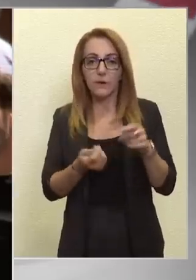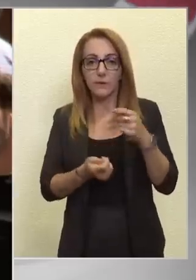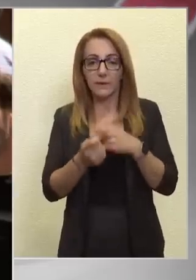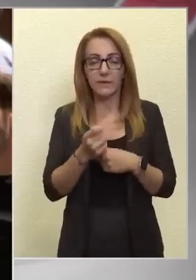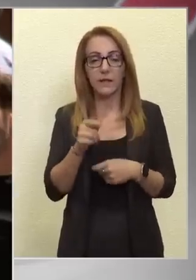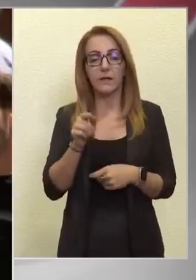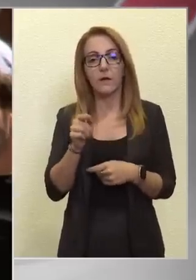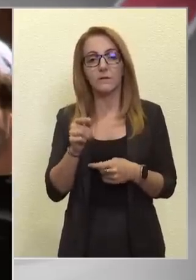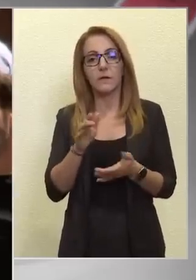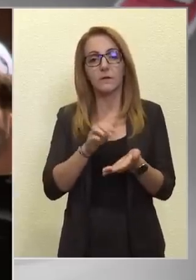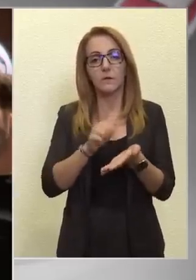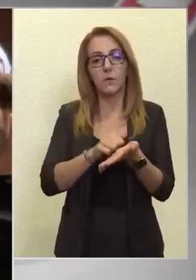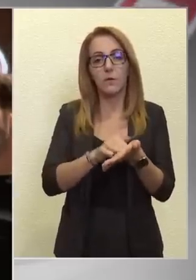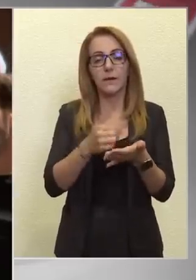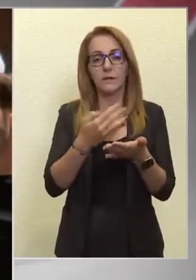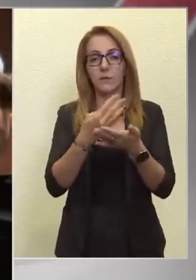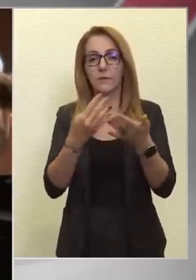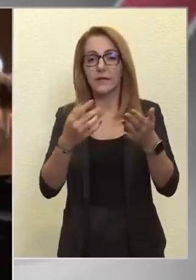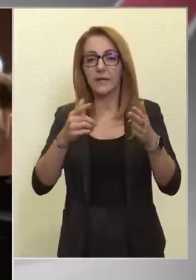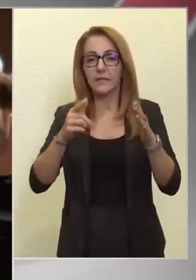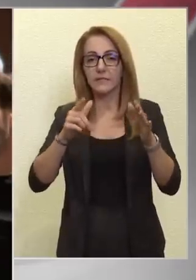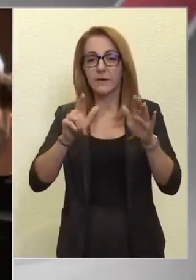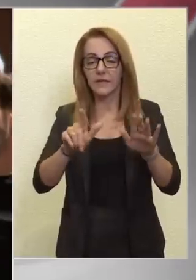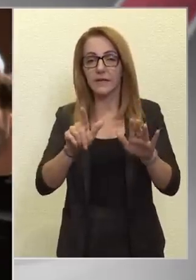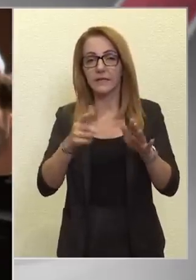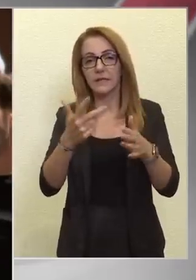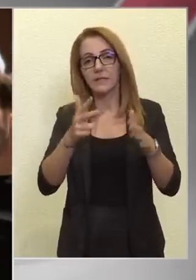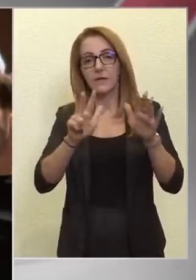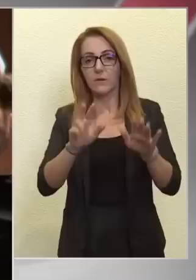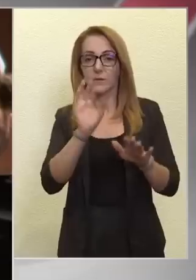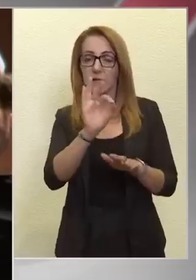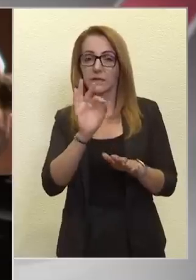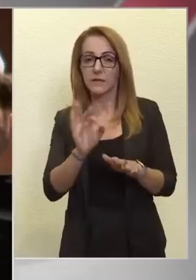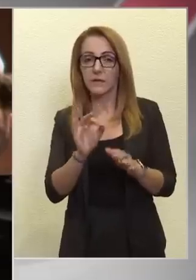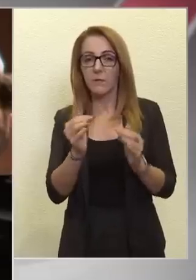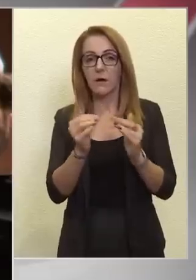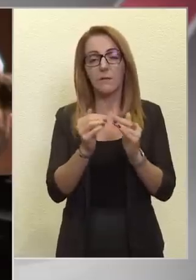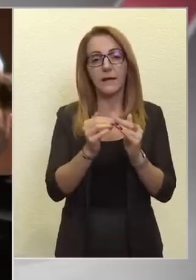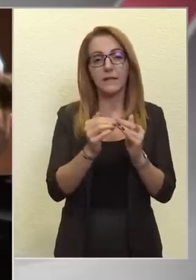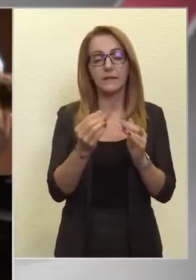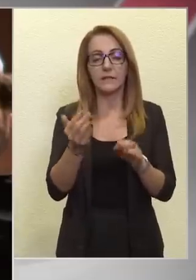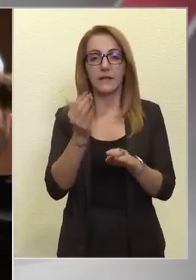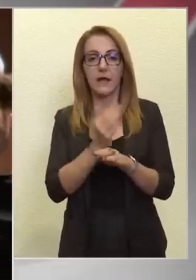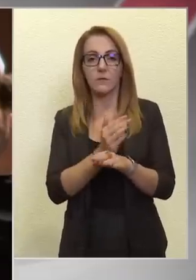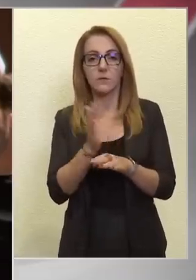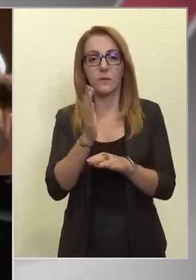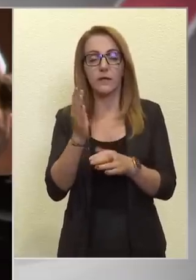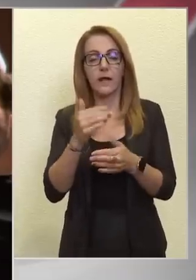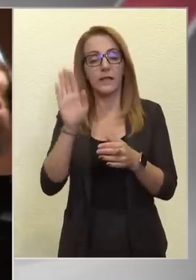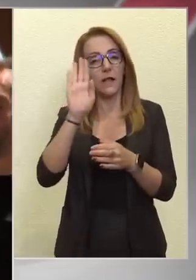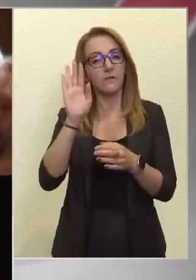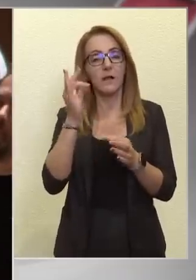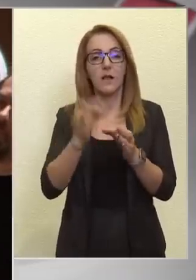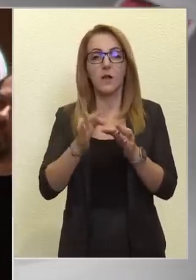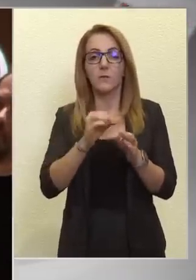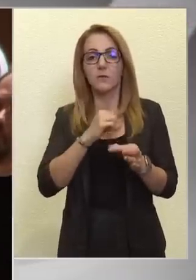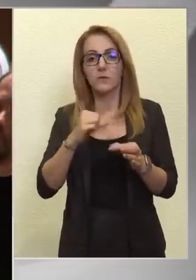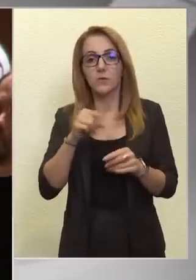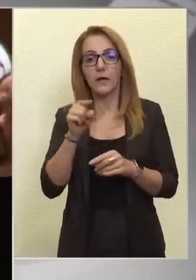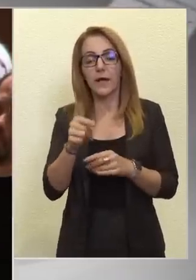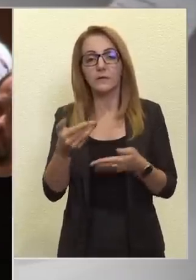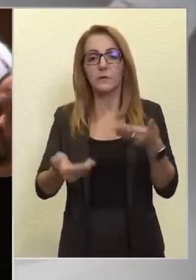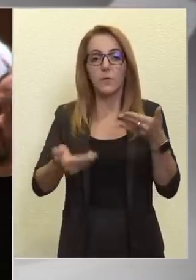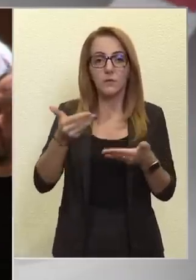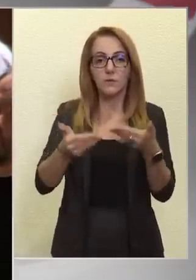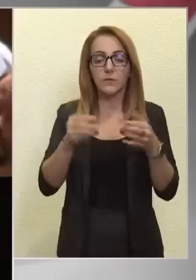és az van, hogy ez a dokumentum, ez 97 százalékban, 98 százalékban megegyezik az előző ilyen irányelvvel. Pontosan csak ennyi a különbség